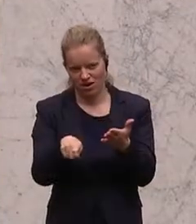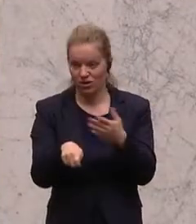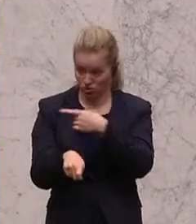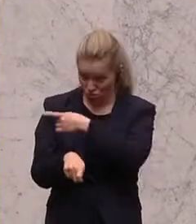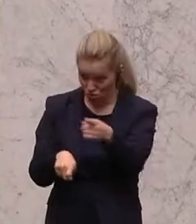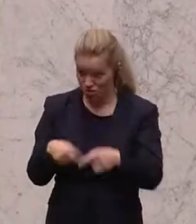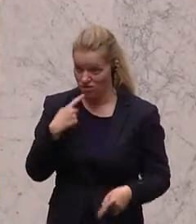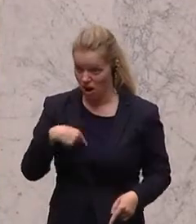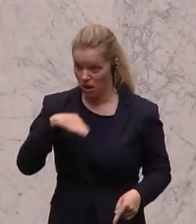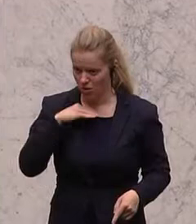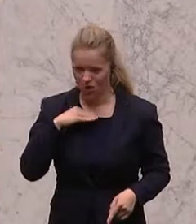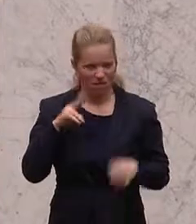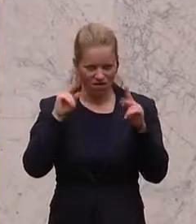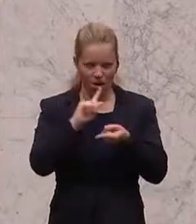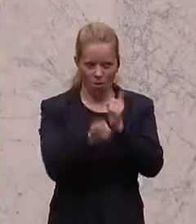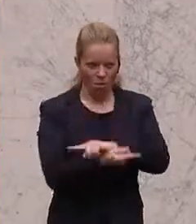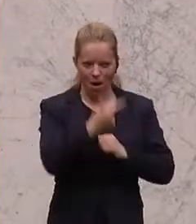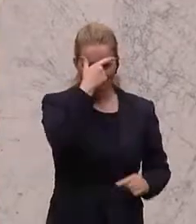langsam mit dieser Form der Politik.